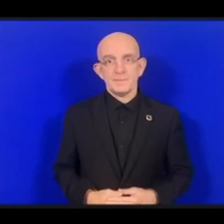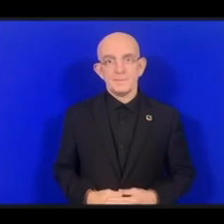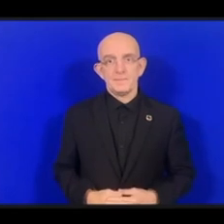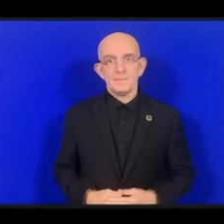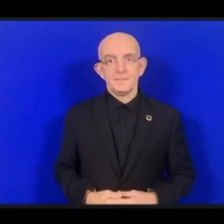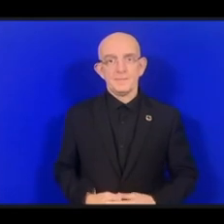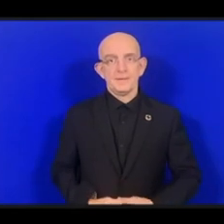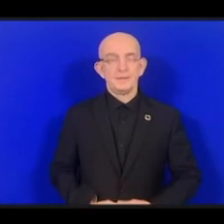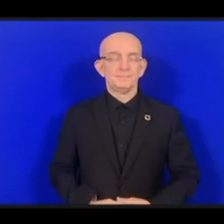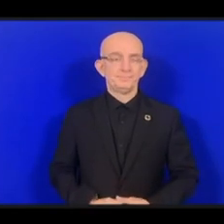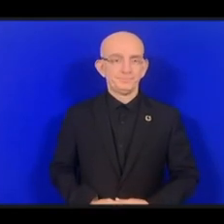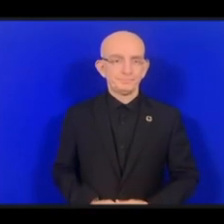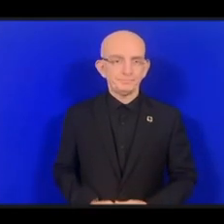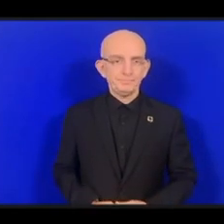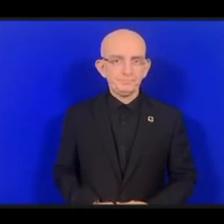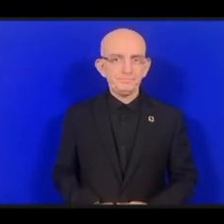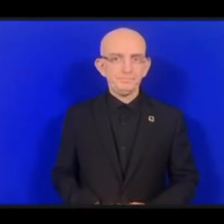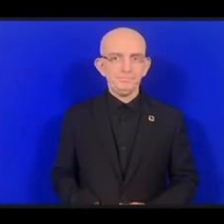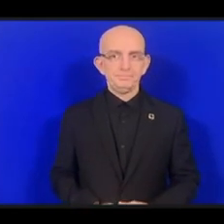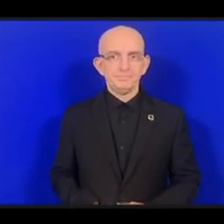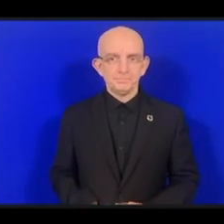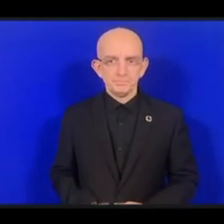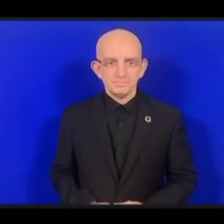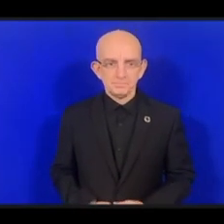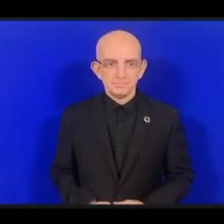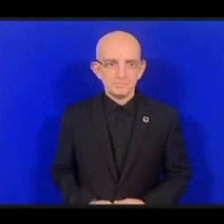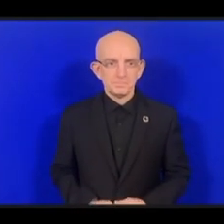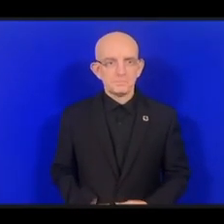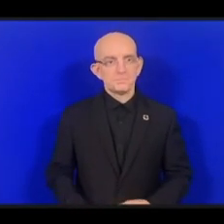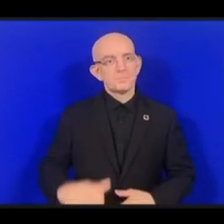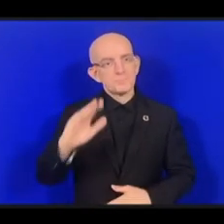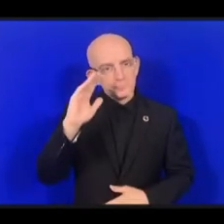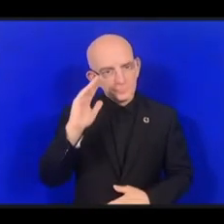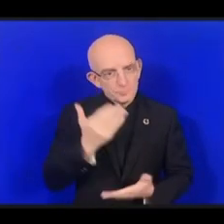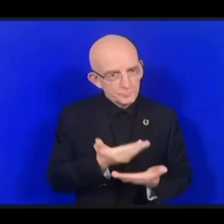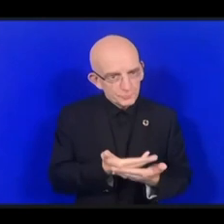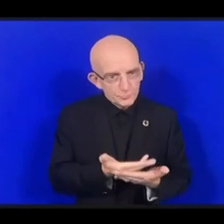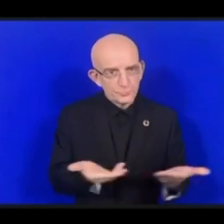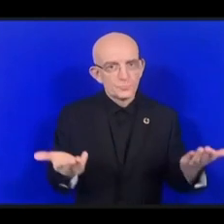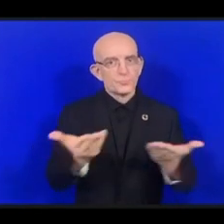Ваше превосходительство, уважаемые участники, дамы и господа. Добрый день.